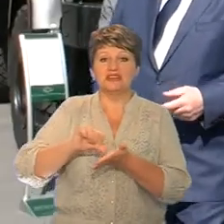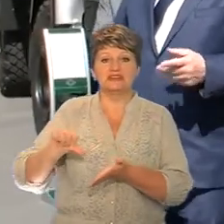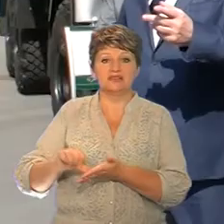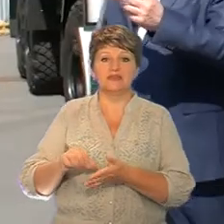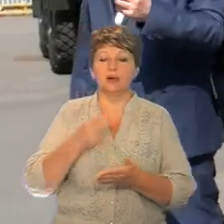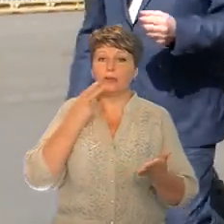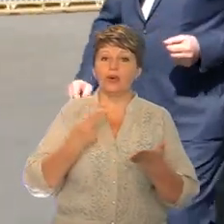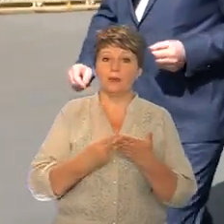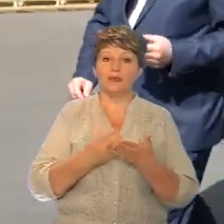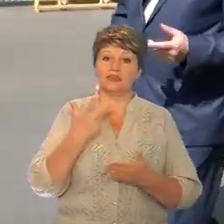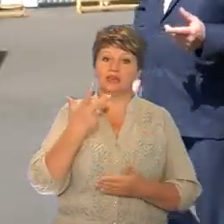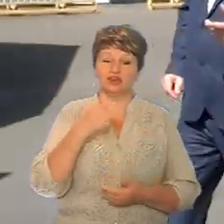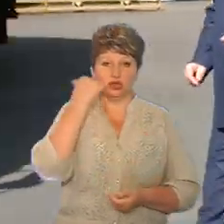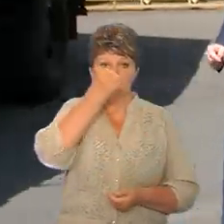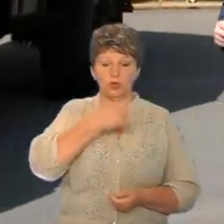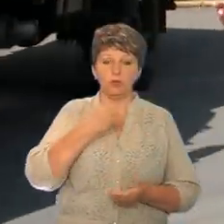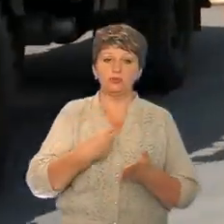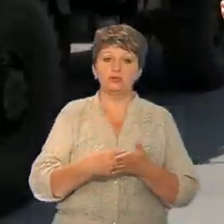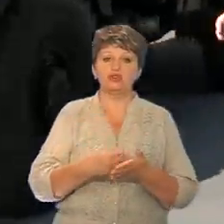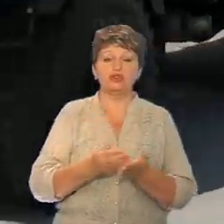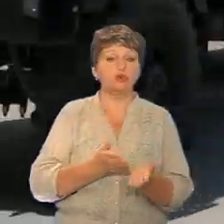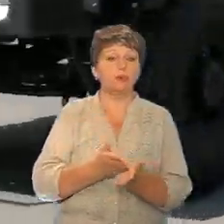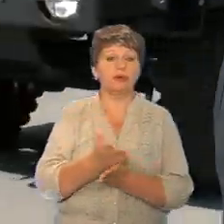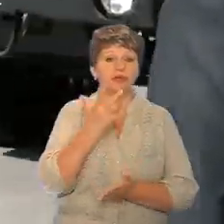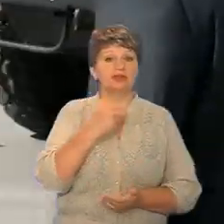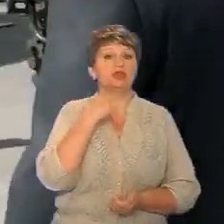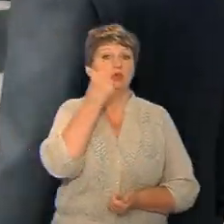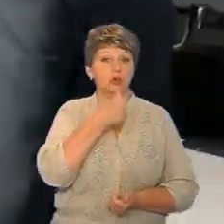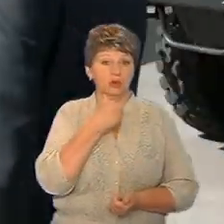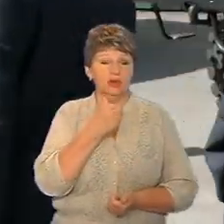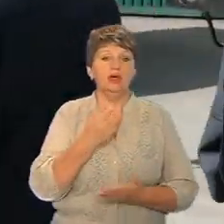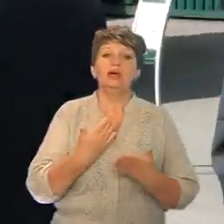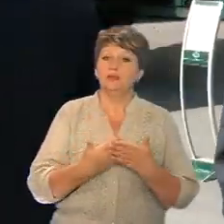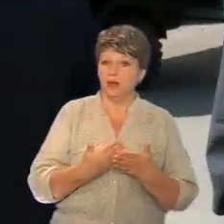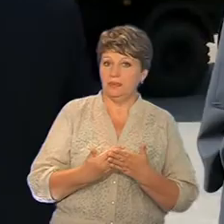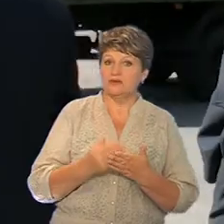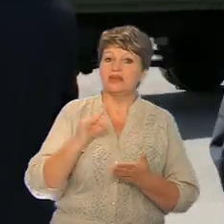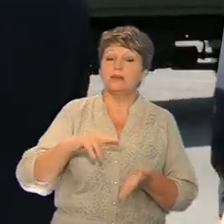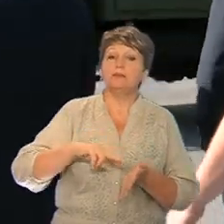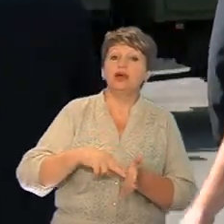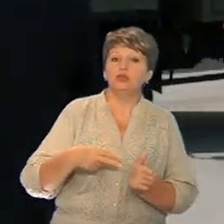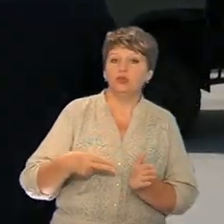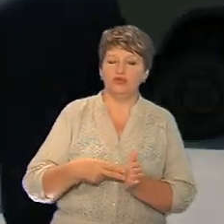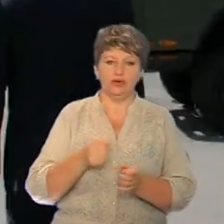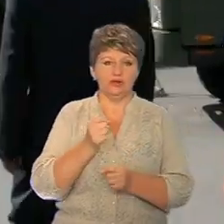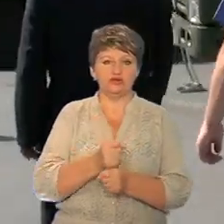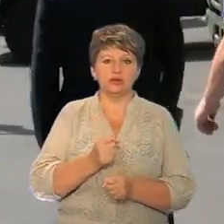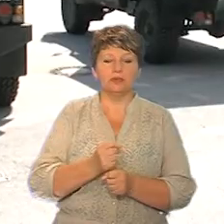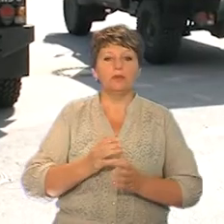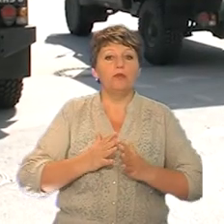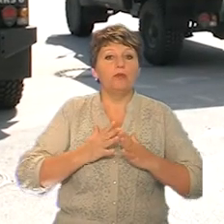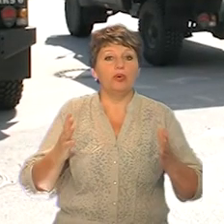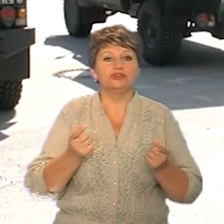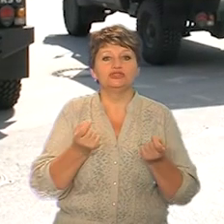макропоказники на три роки, бюджетну політику на три роки. Напевне, нам би пасувало і планування зробити трошки